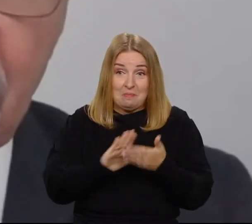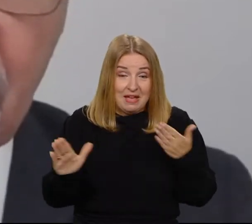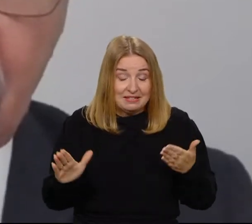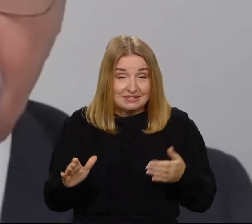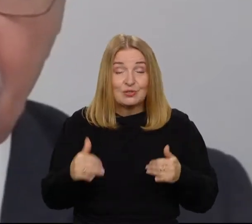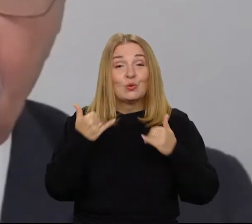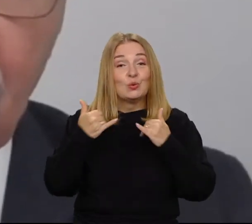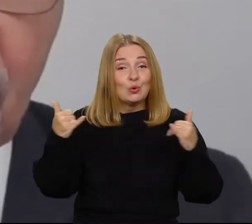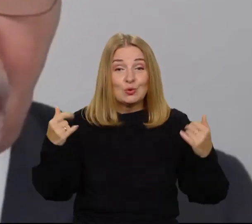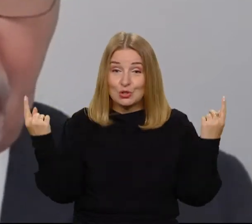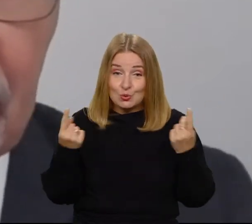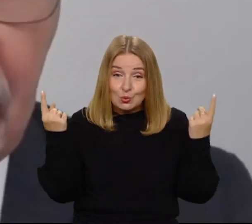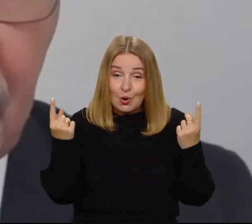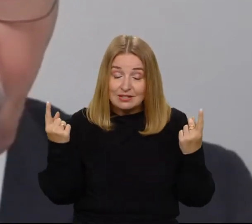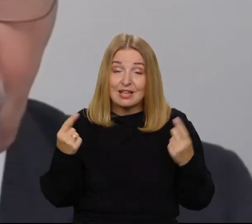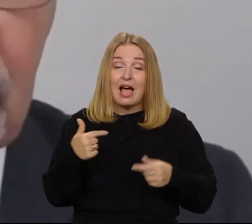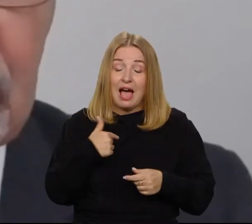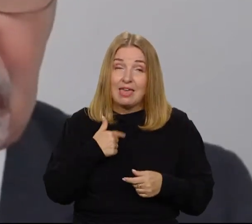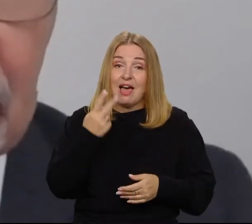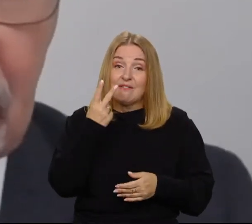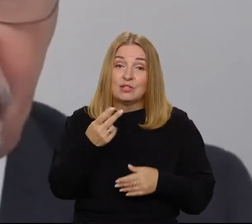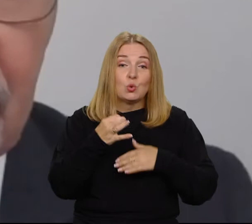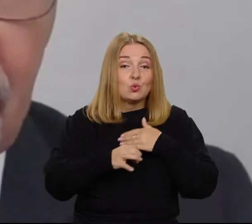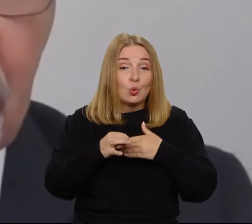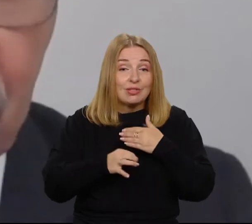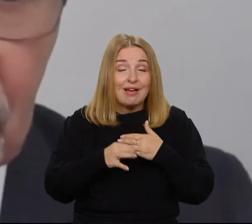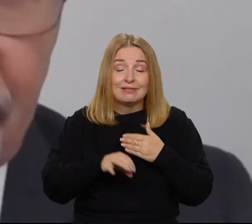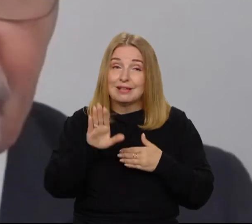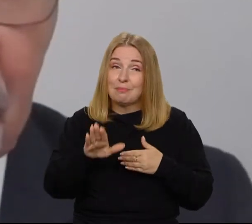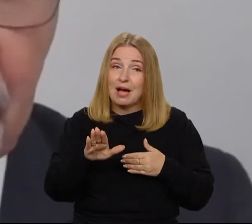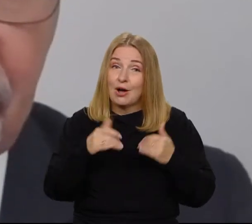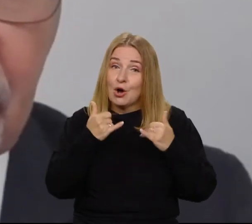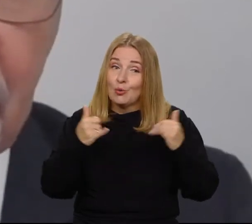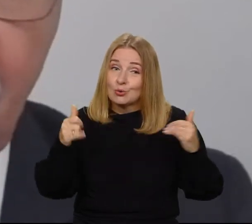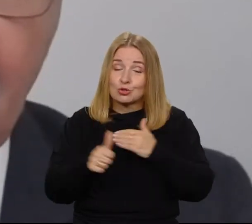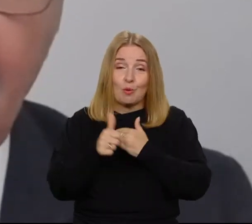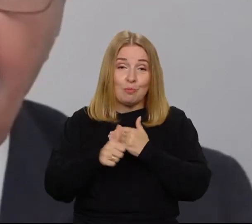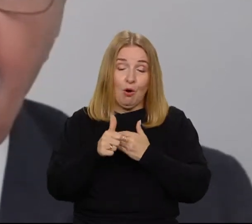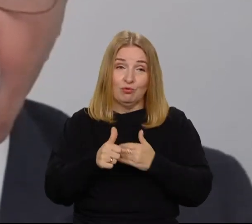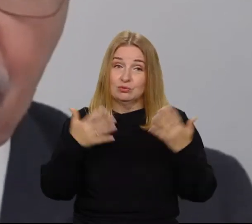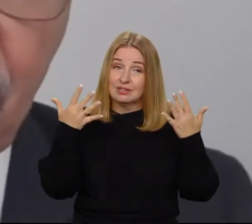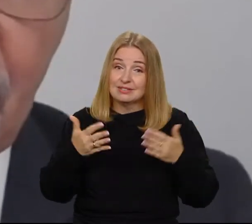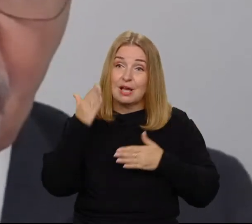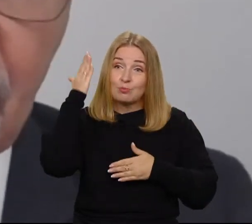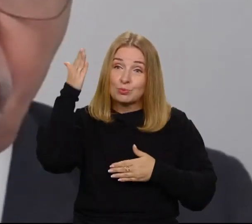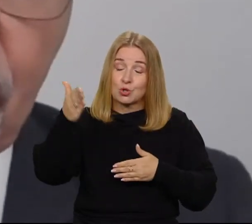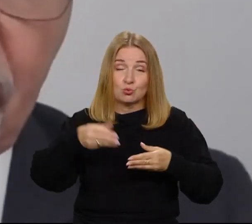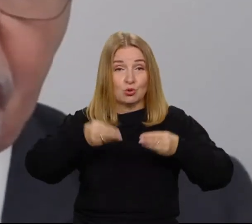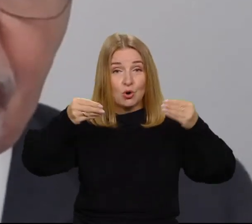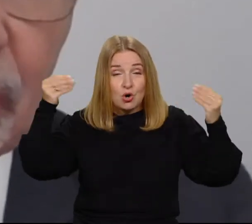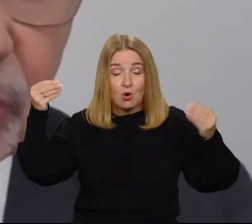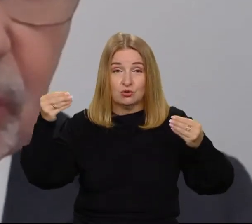duża część naszych studentów ma te pobudki zdecydowanie wyższe. Poznawania rzeczywiście świata i próbę